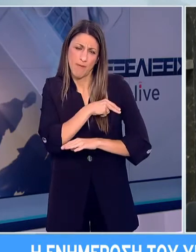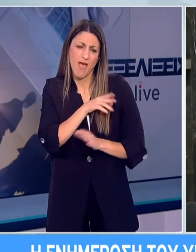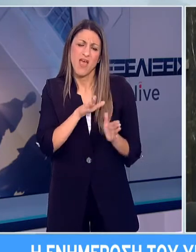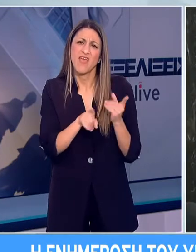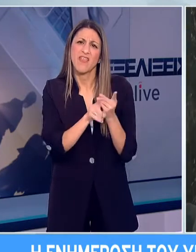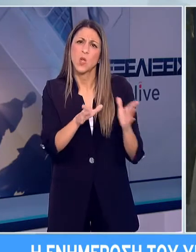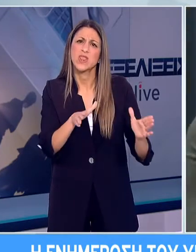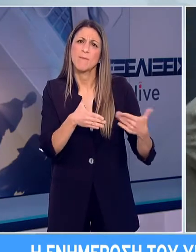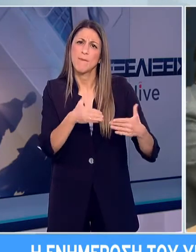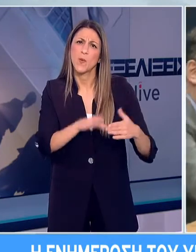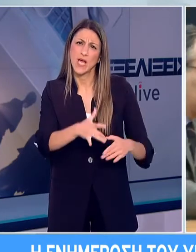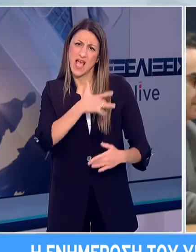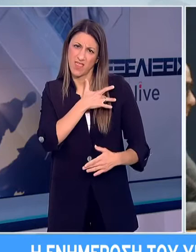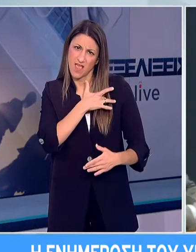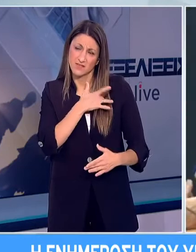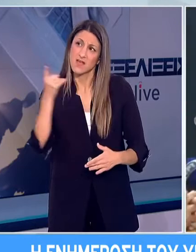Κύριε Καθηγητά, έχετε το λόγο.